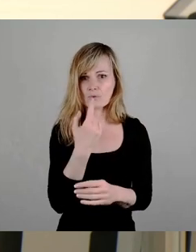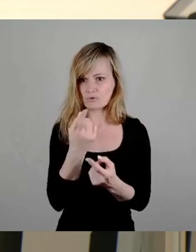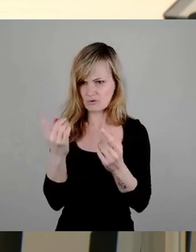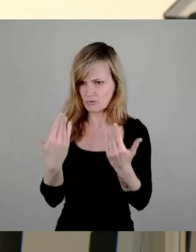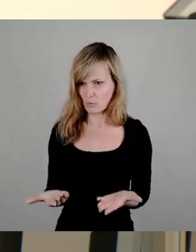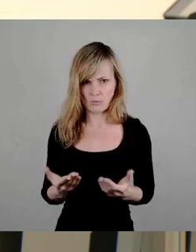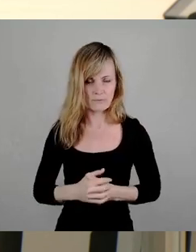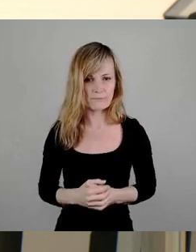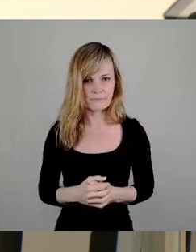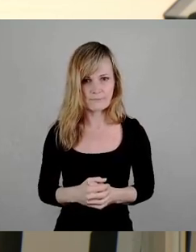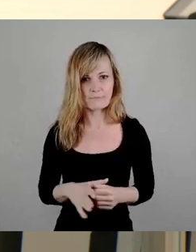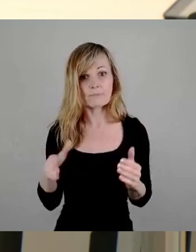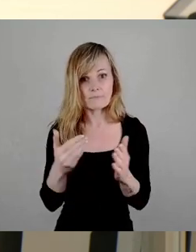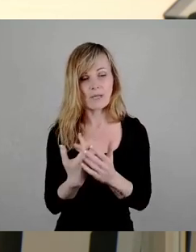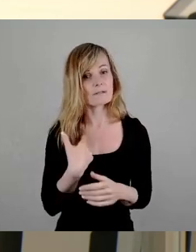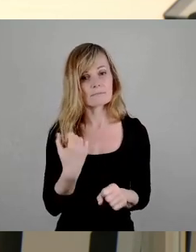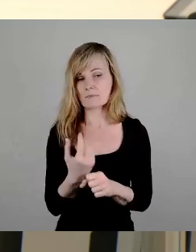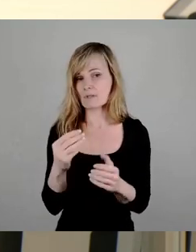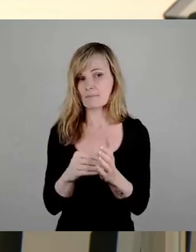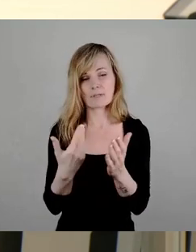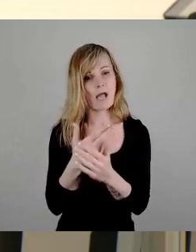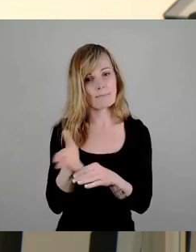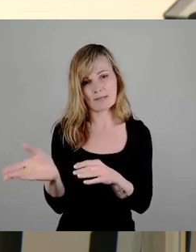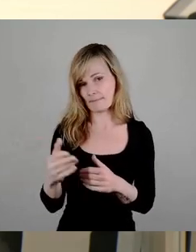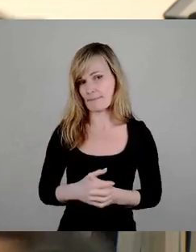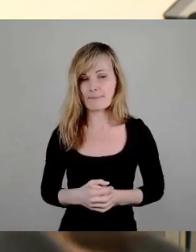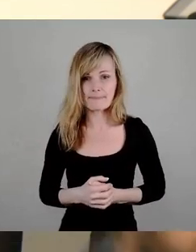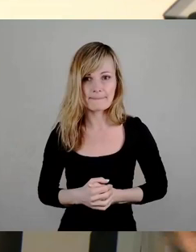wollen. Das machen wir nicht mit und deswegen lehnen wir Ihren Antrag ab.